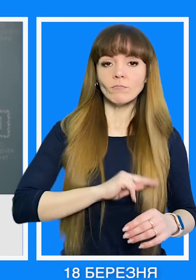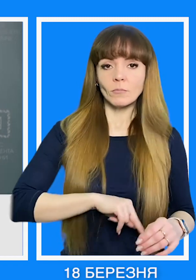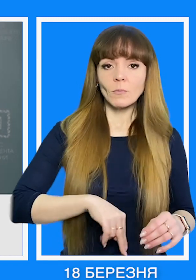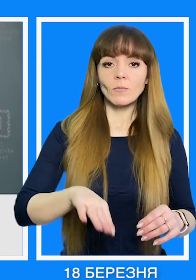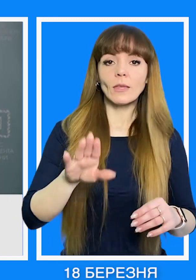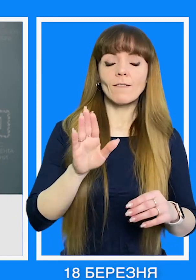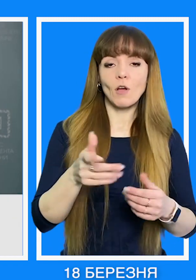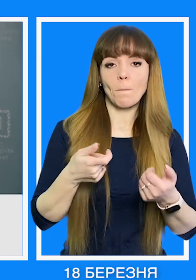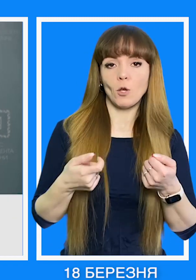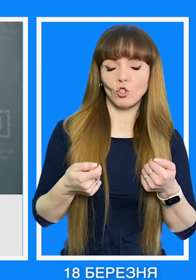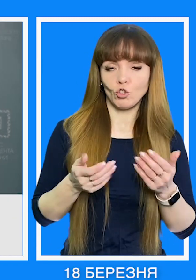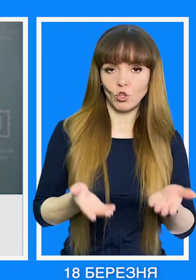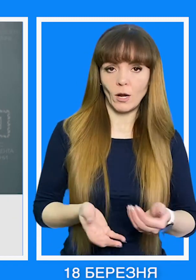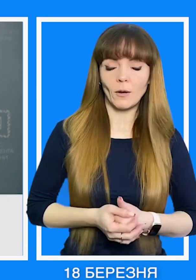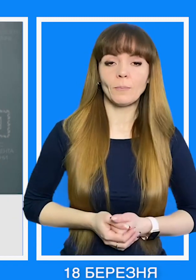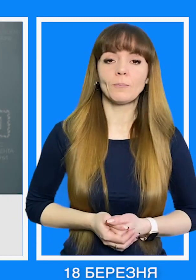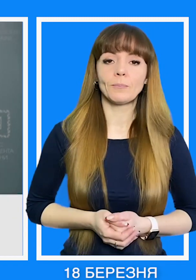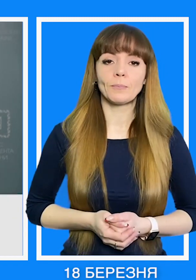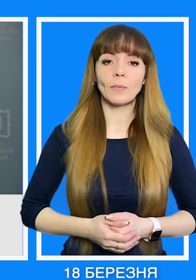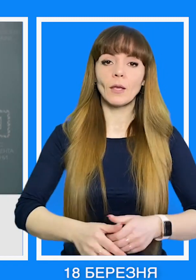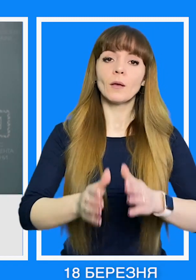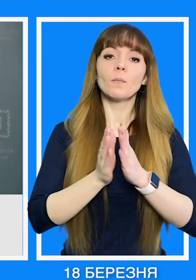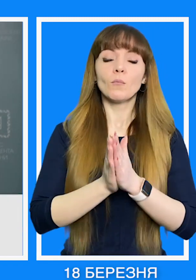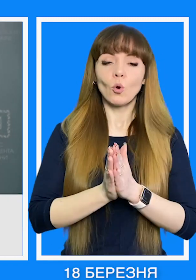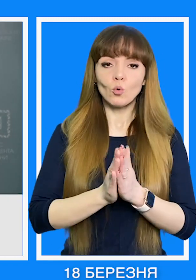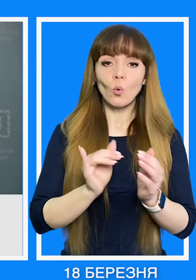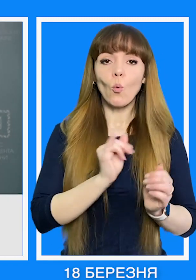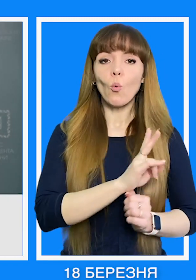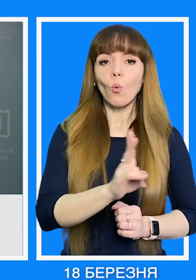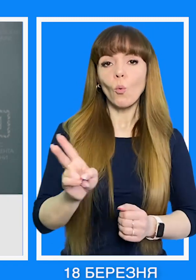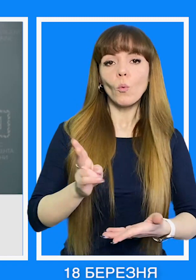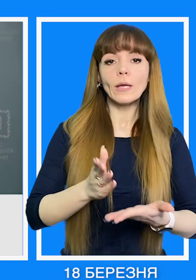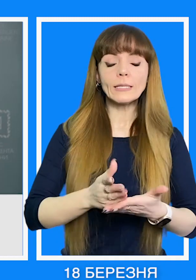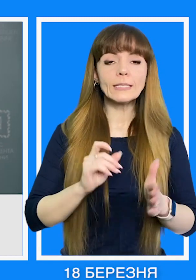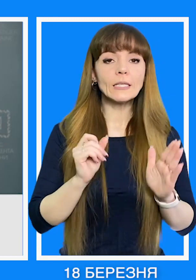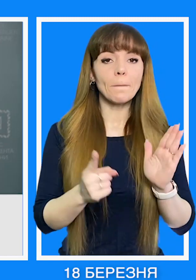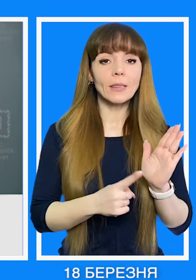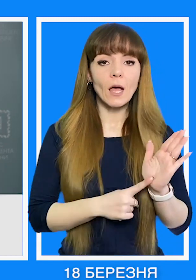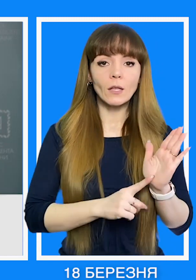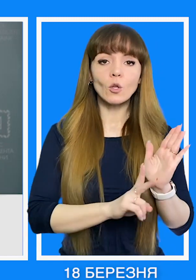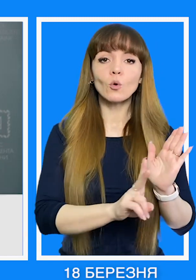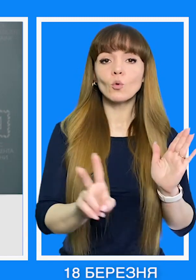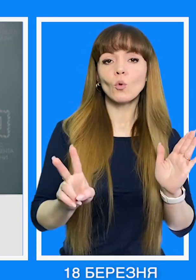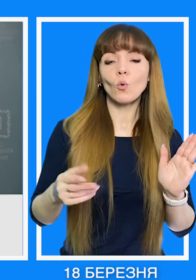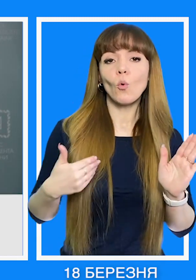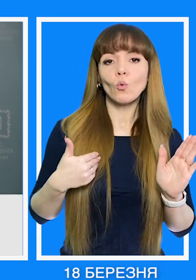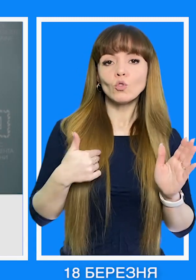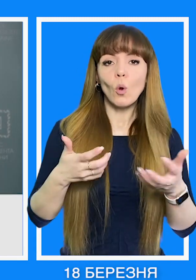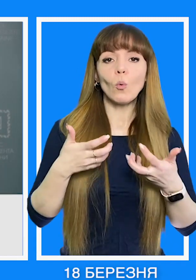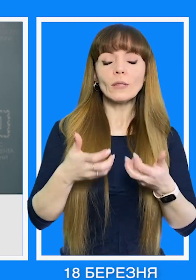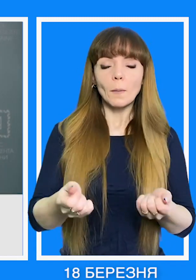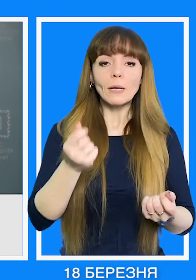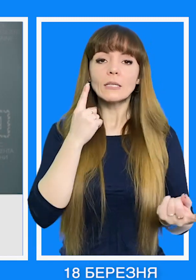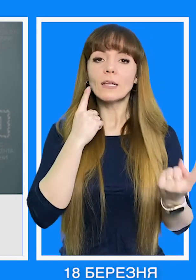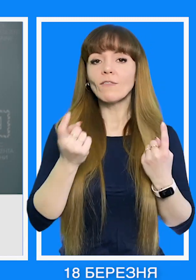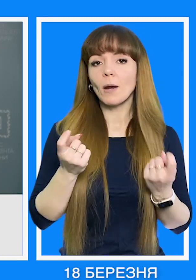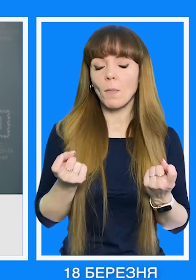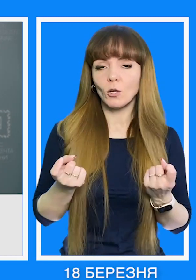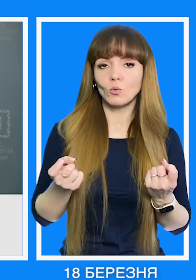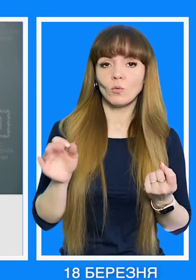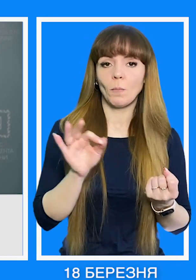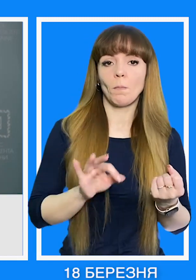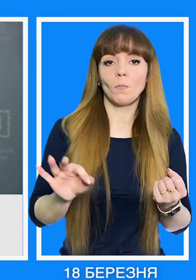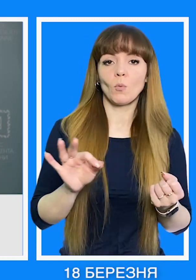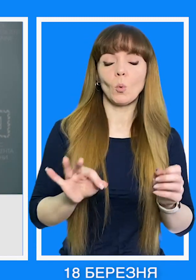функціонуватиме в месенджерах. Прошу, у кого є запитання, хто хоче отримати